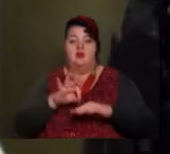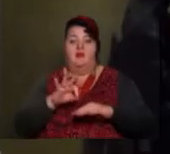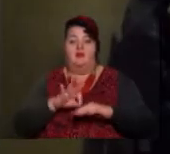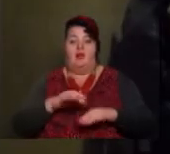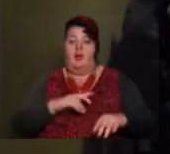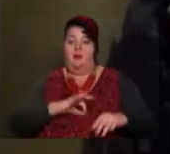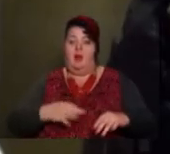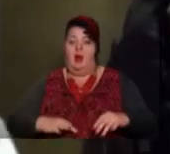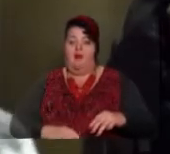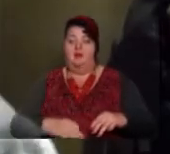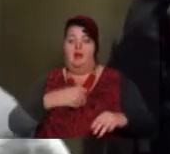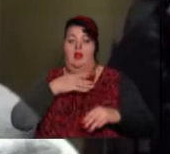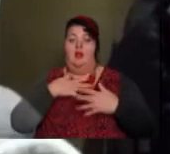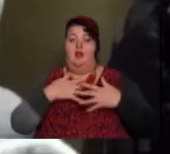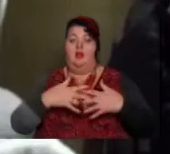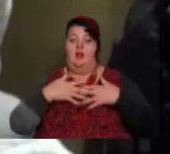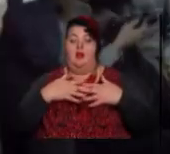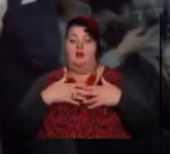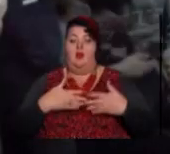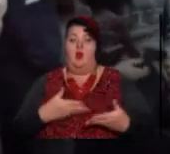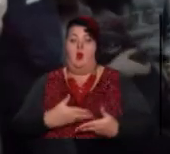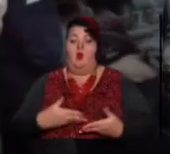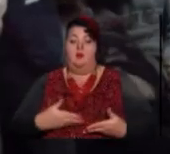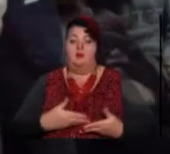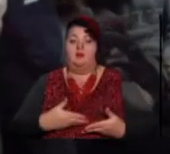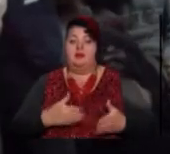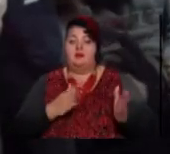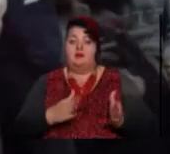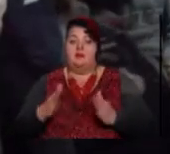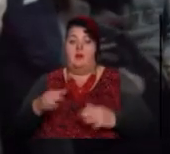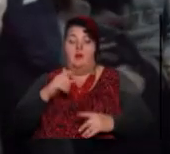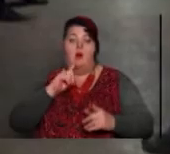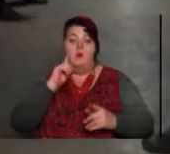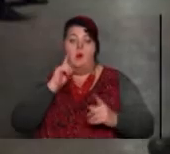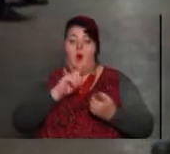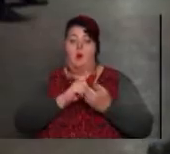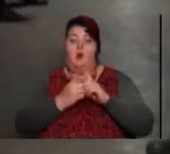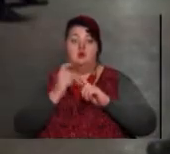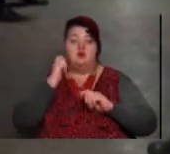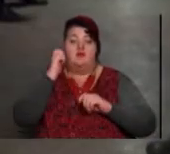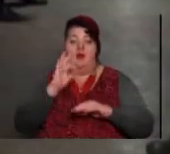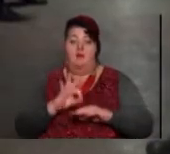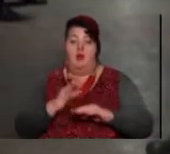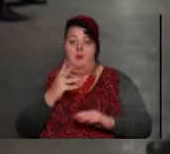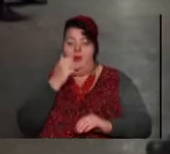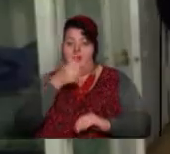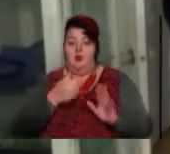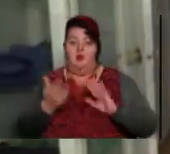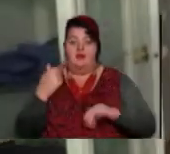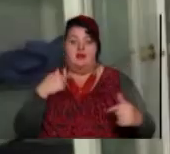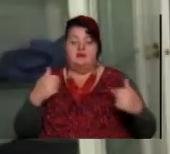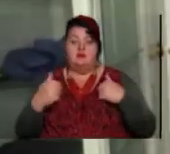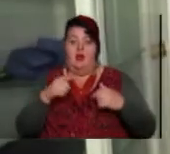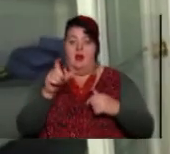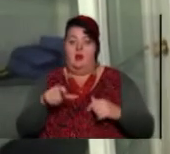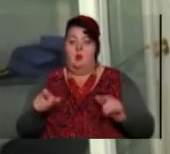дихання, шкіри, легенів та органів сечової системи. Помолодшив і вік хворих. П'ять років тому на онкозахворювання страждали люди